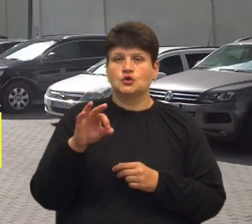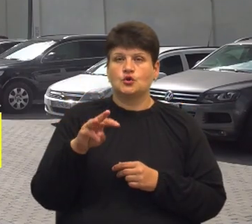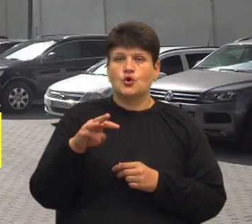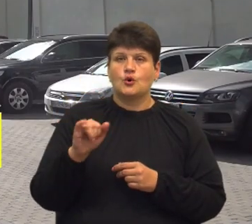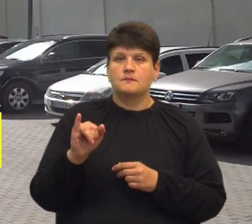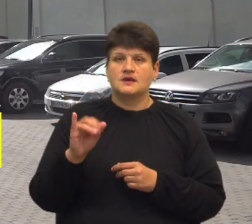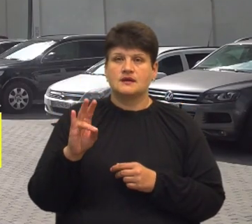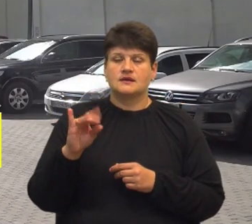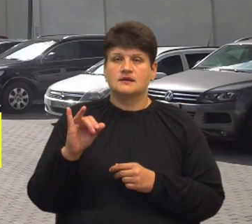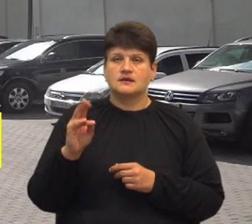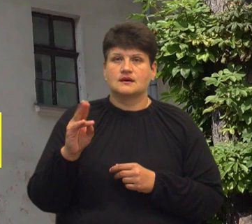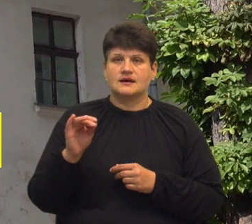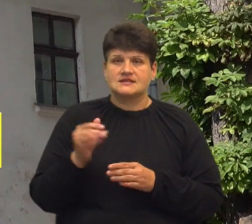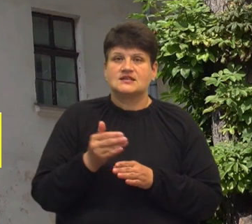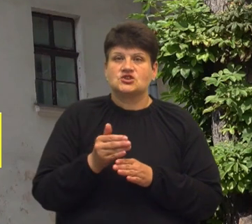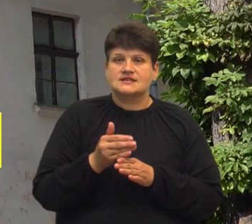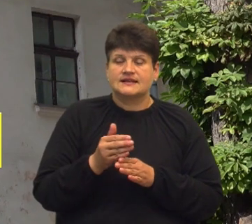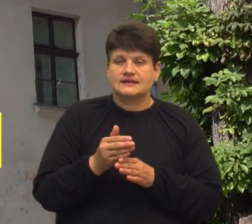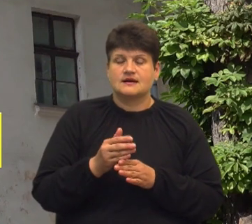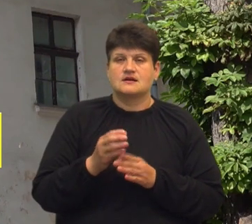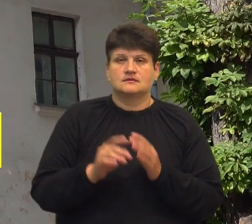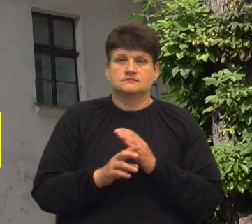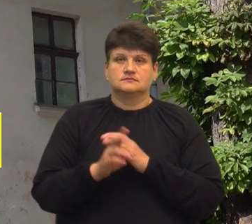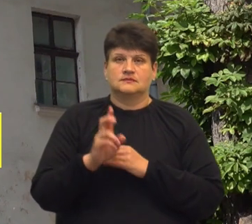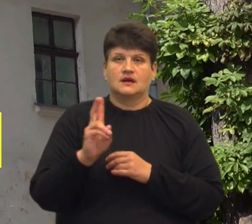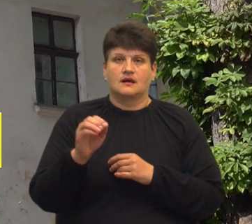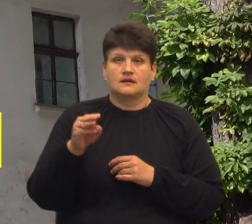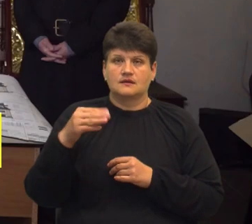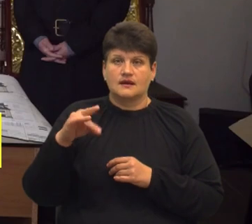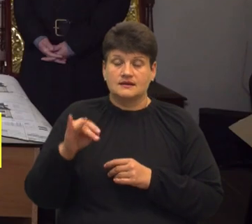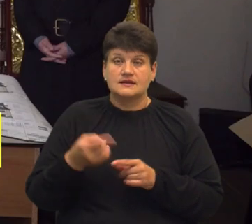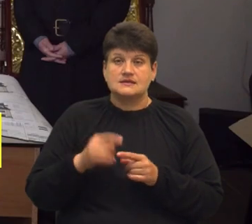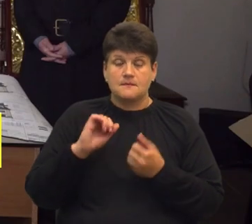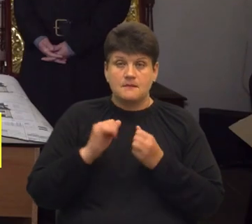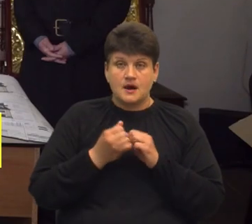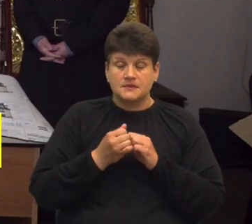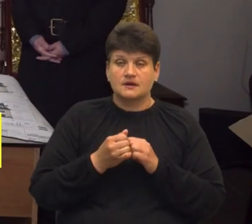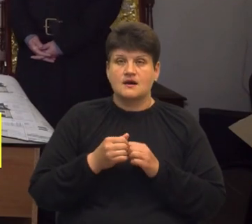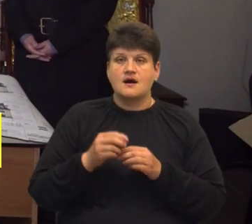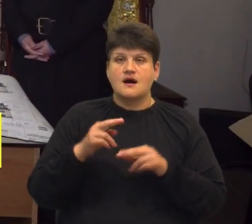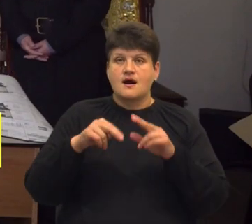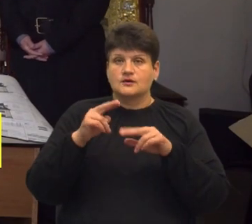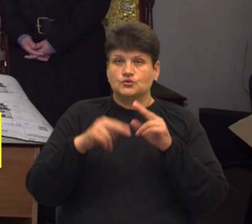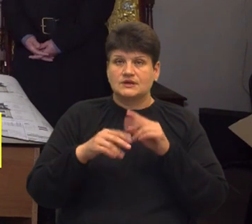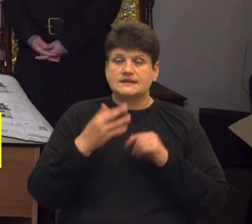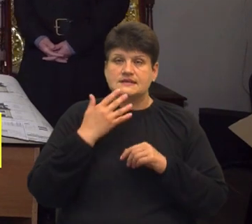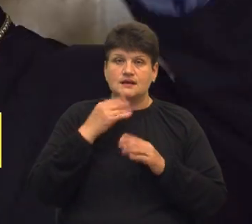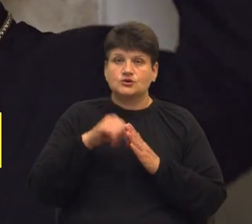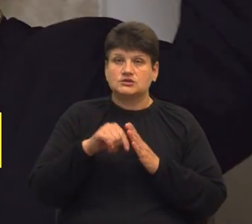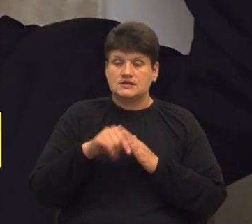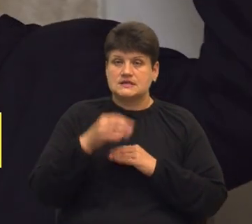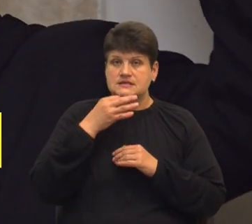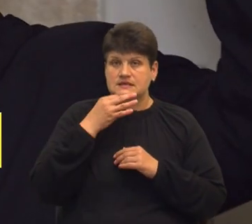частиною Архекатедрального собору. Це пам'ятка архітектури національного значення. Про це під час прес-конференції повідомив